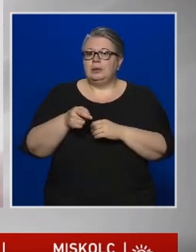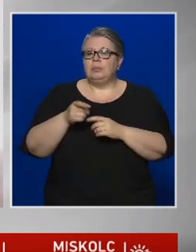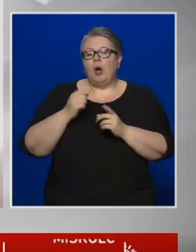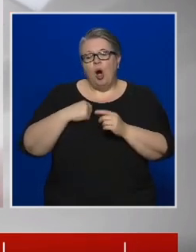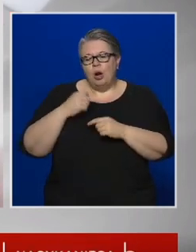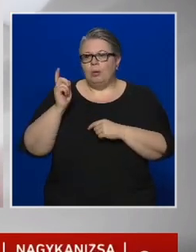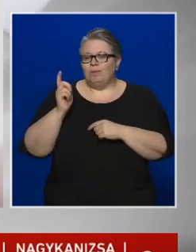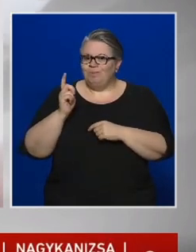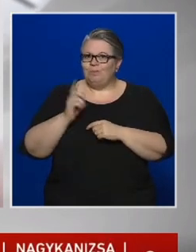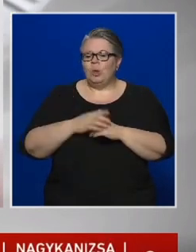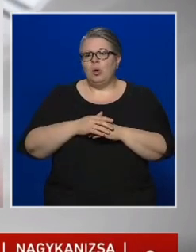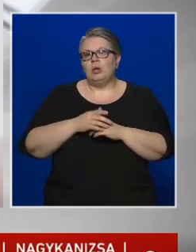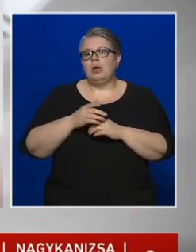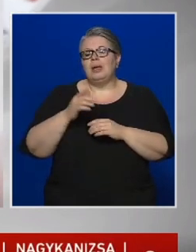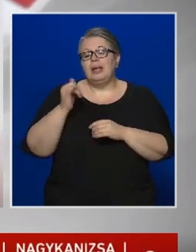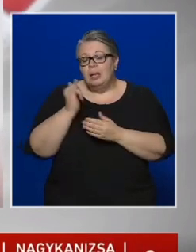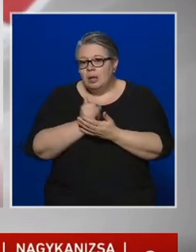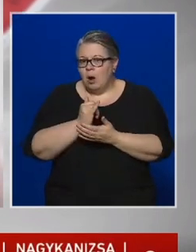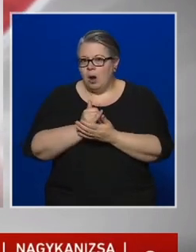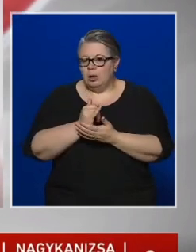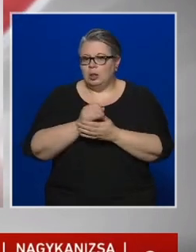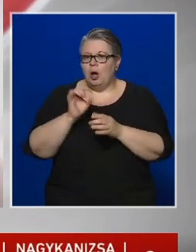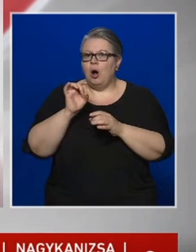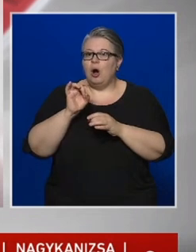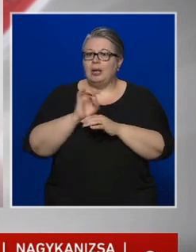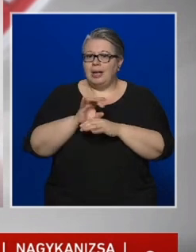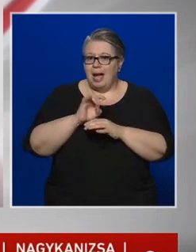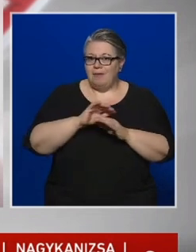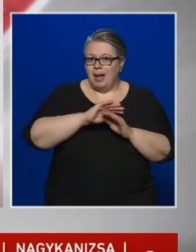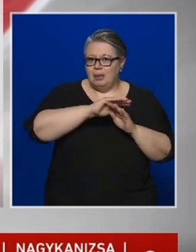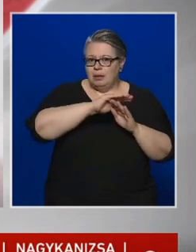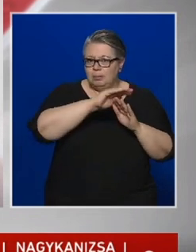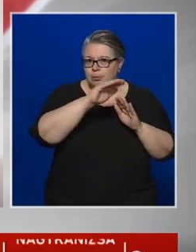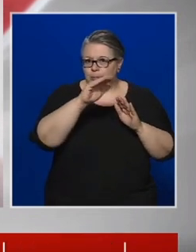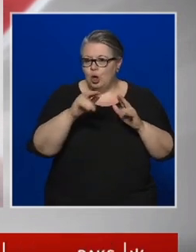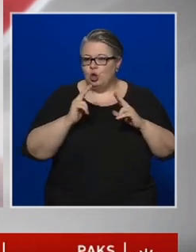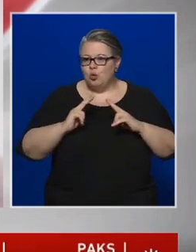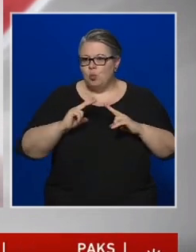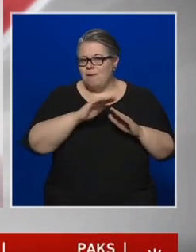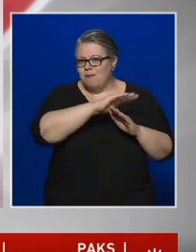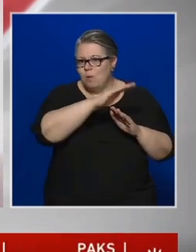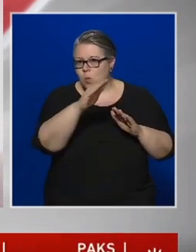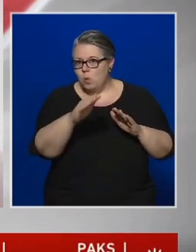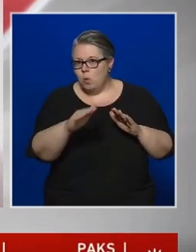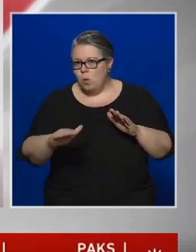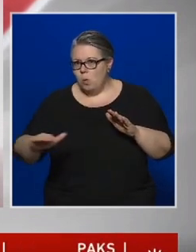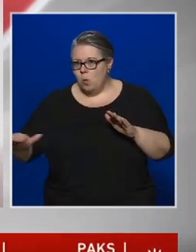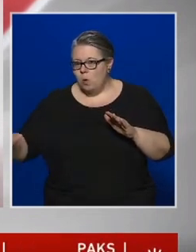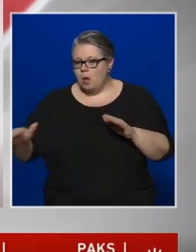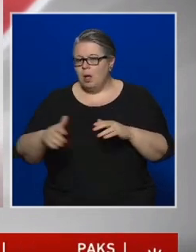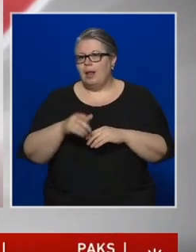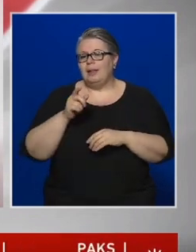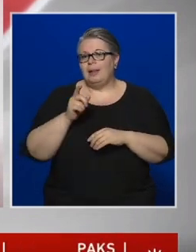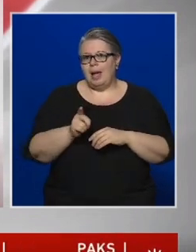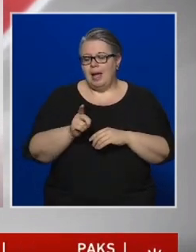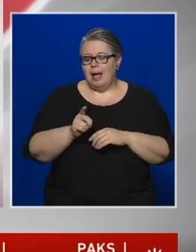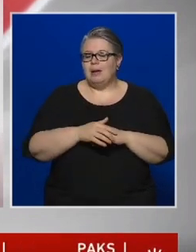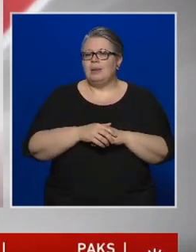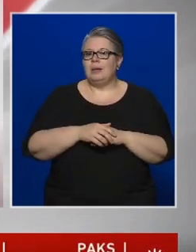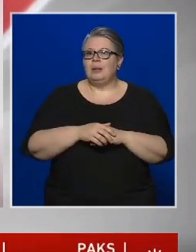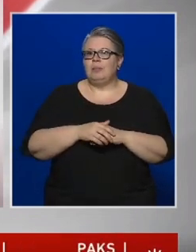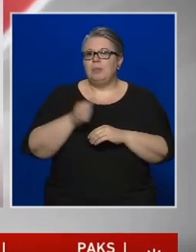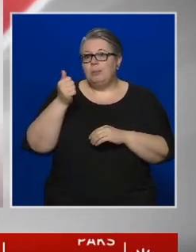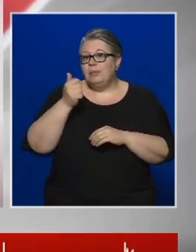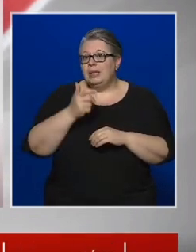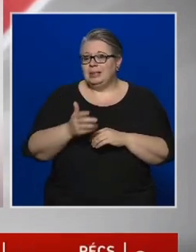minket, hogy noha a járványnak egy lecsendesedett, megnyugvó szakaszában vagyunk, mégis